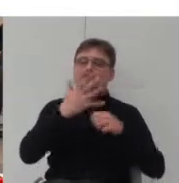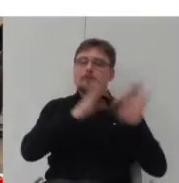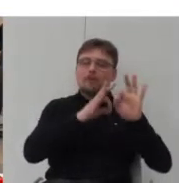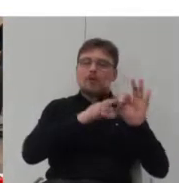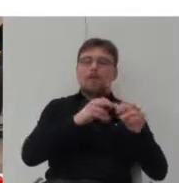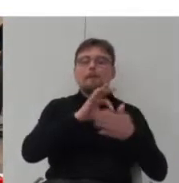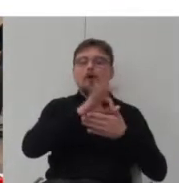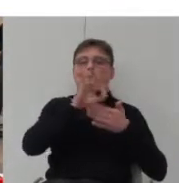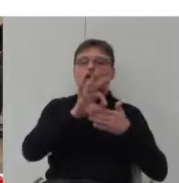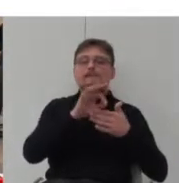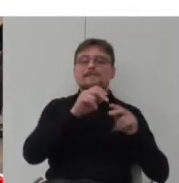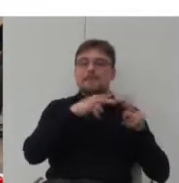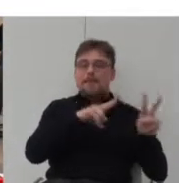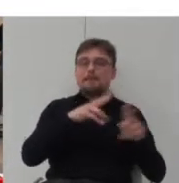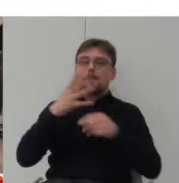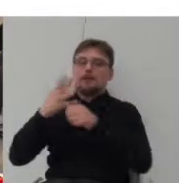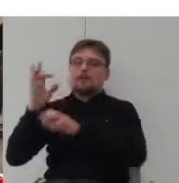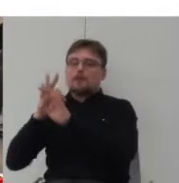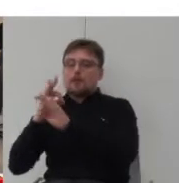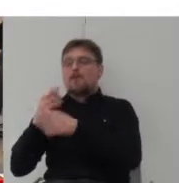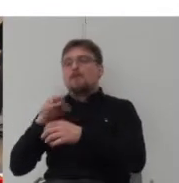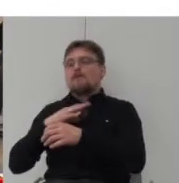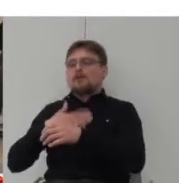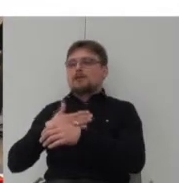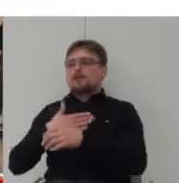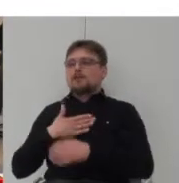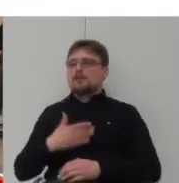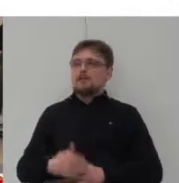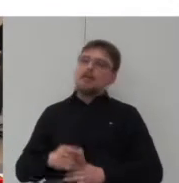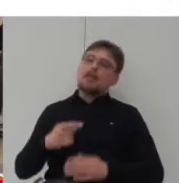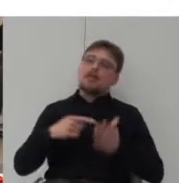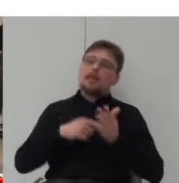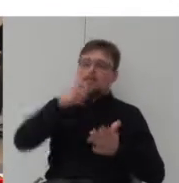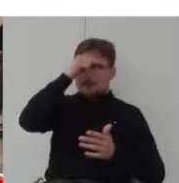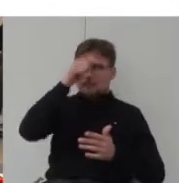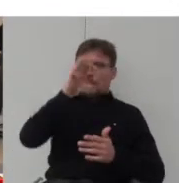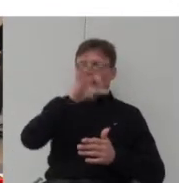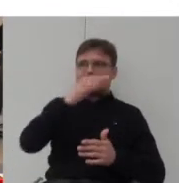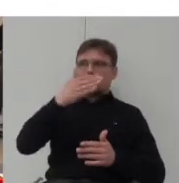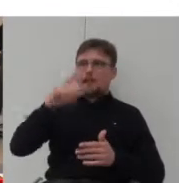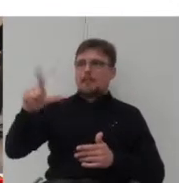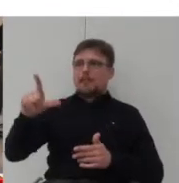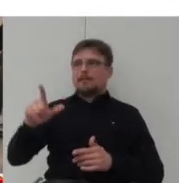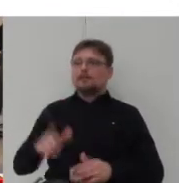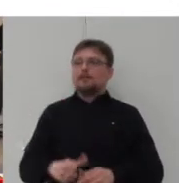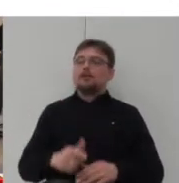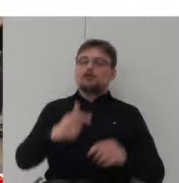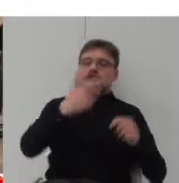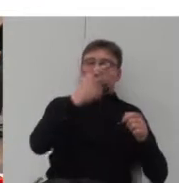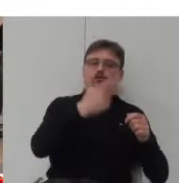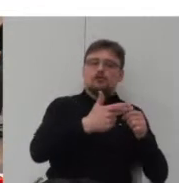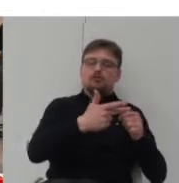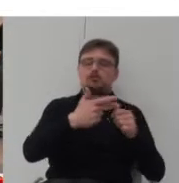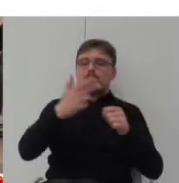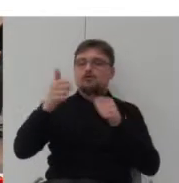własnościowych. U mnie są to domy SM i L o powierzchni 30, 60, 90